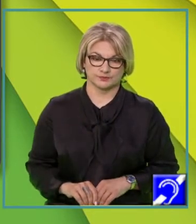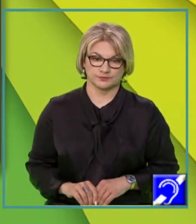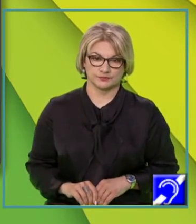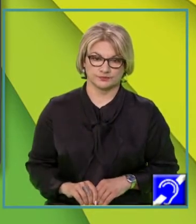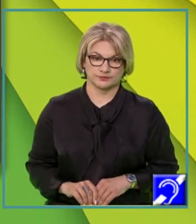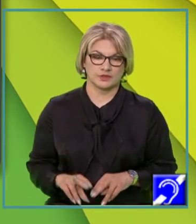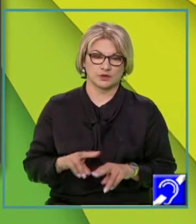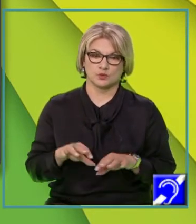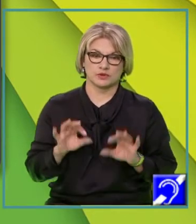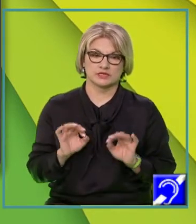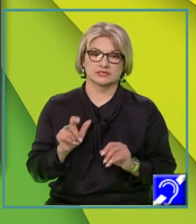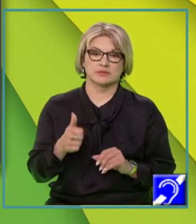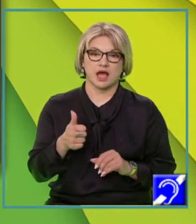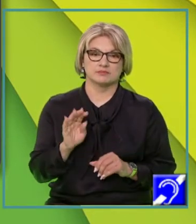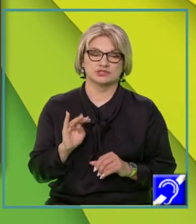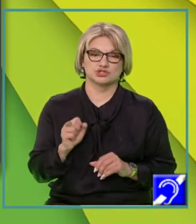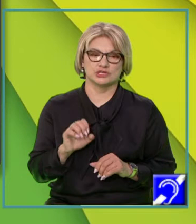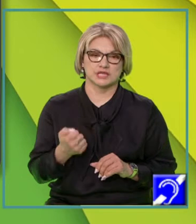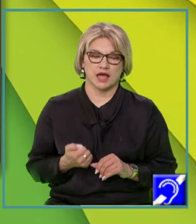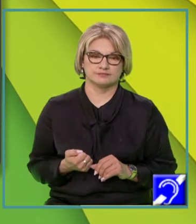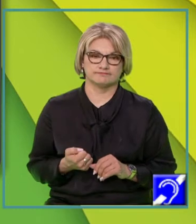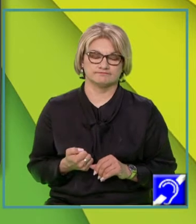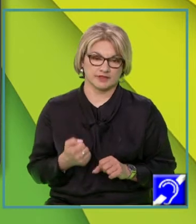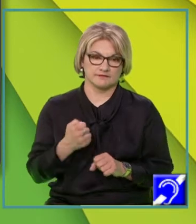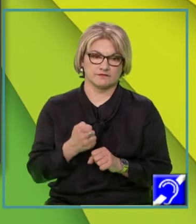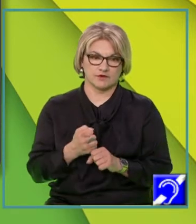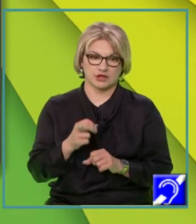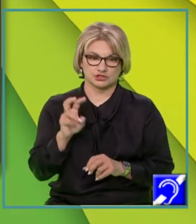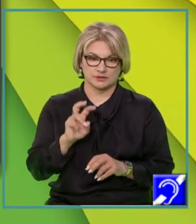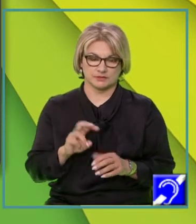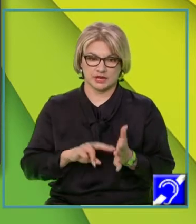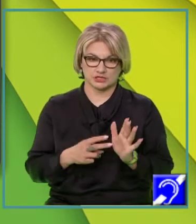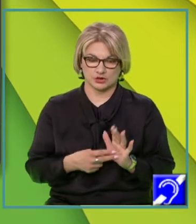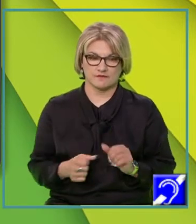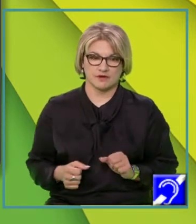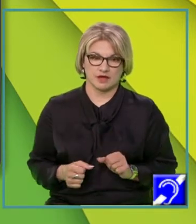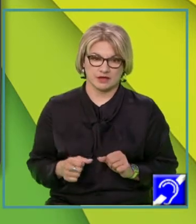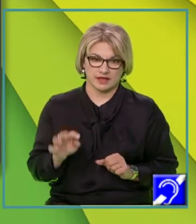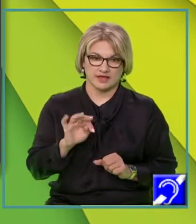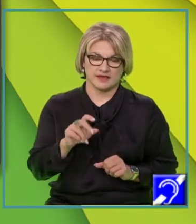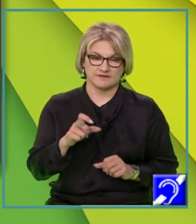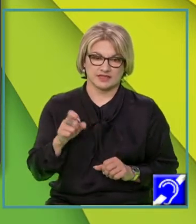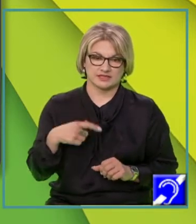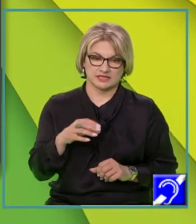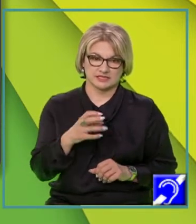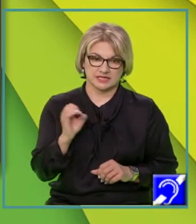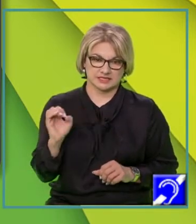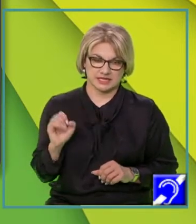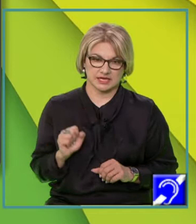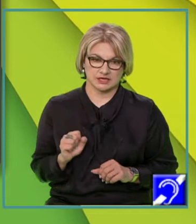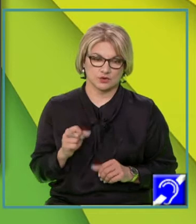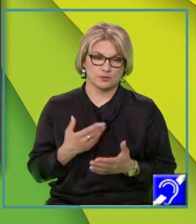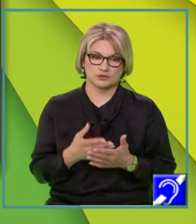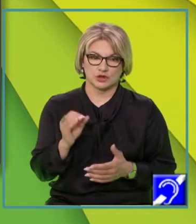Cum găsim abscisa? Păi rezolvând decoația F de X egal cu 0, deoarece ordonata